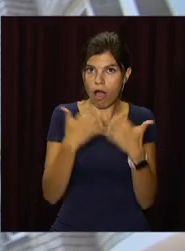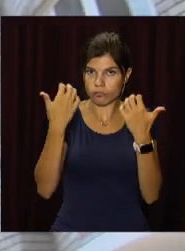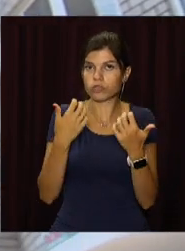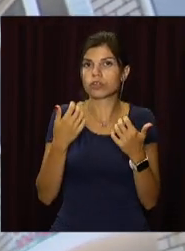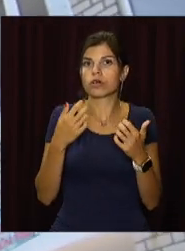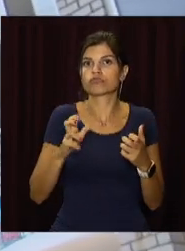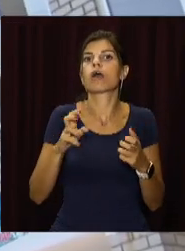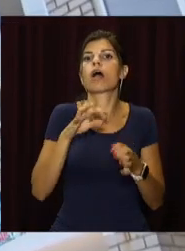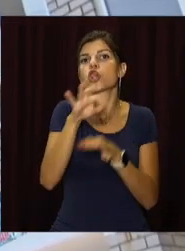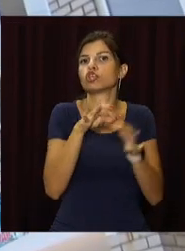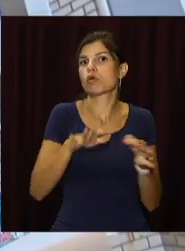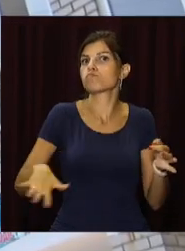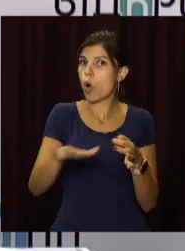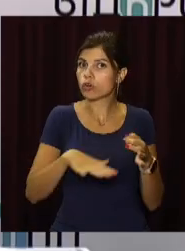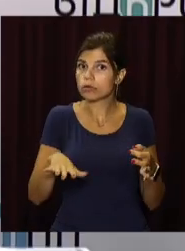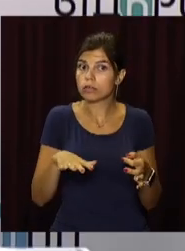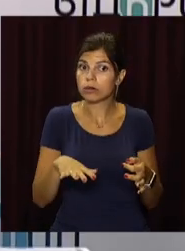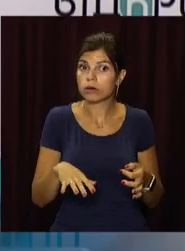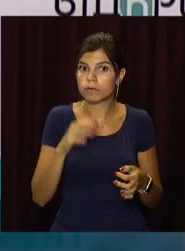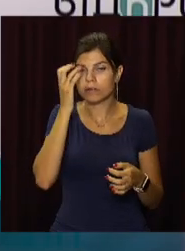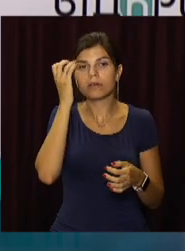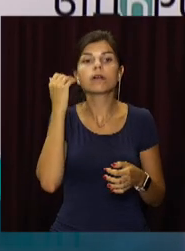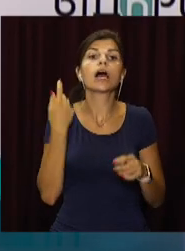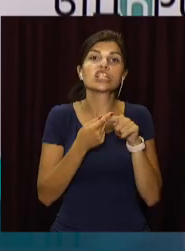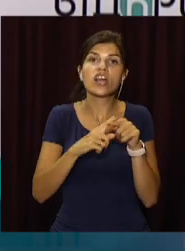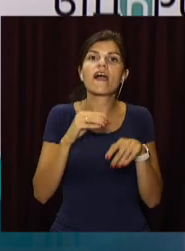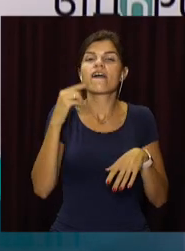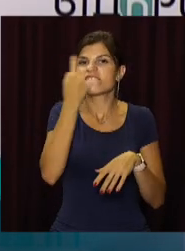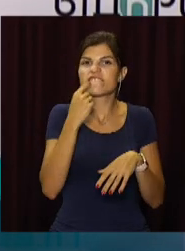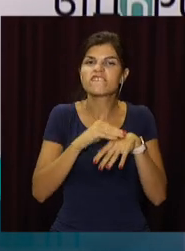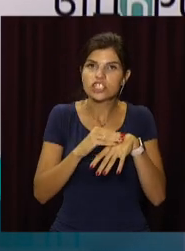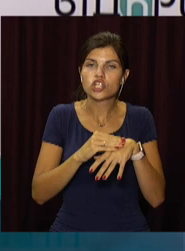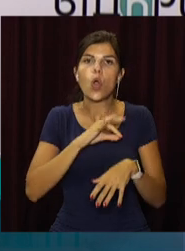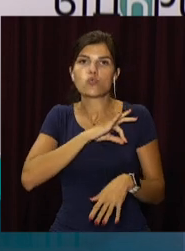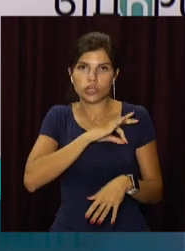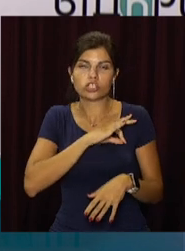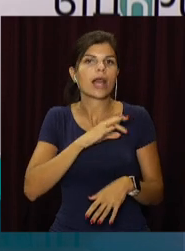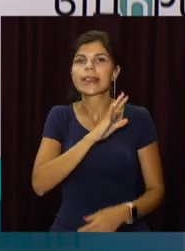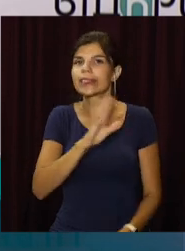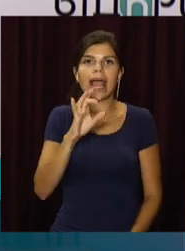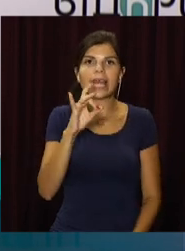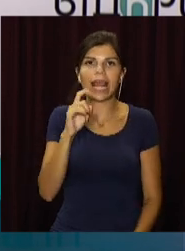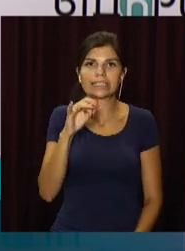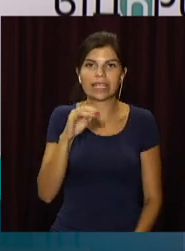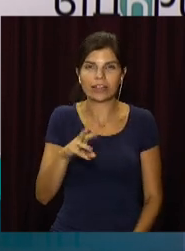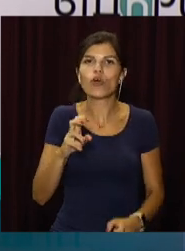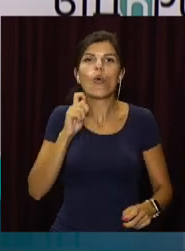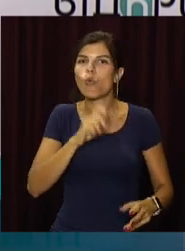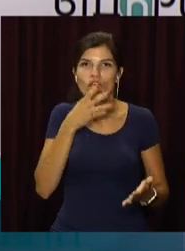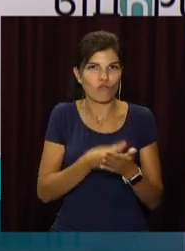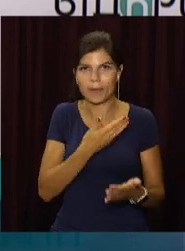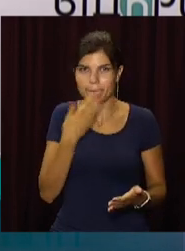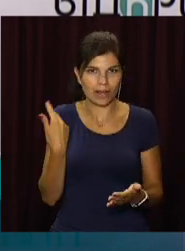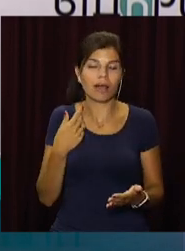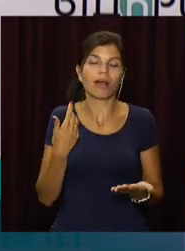житла з надлишковими квадратними метрами. Це фізичні особи, юридичні особи, а також не резиденти. Площа житла